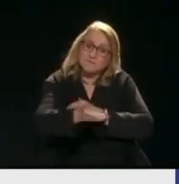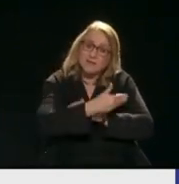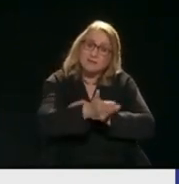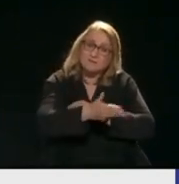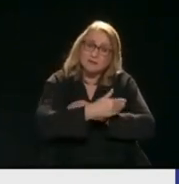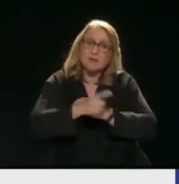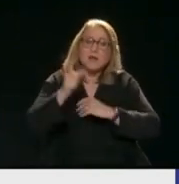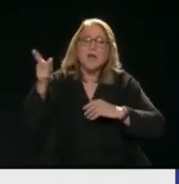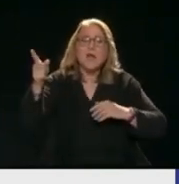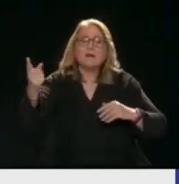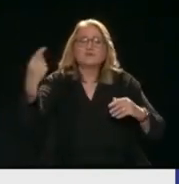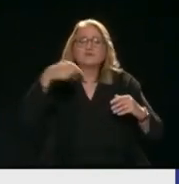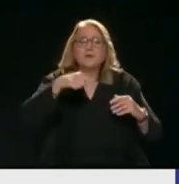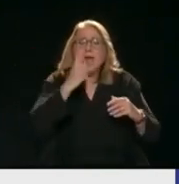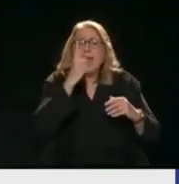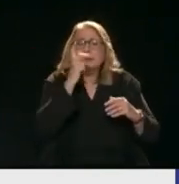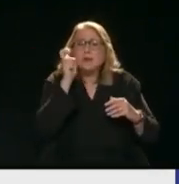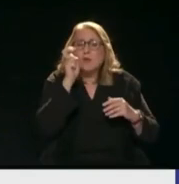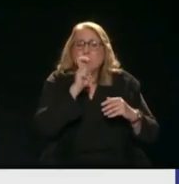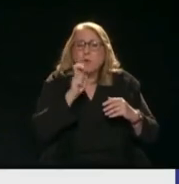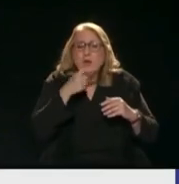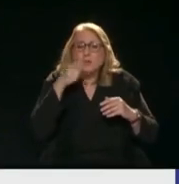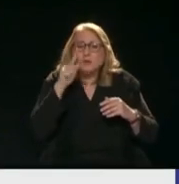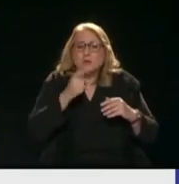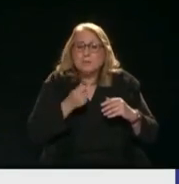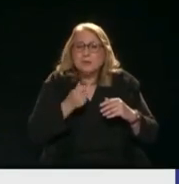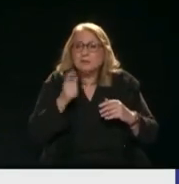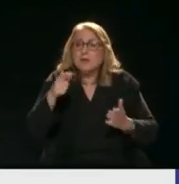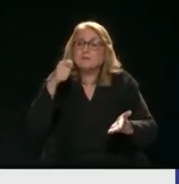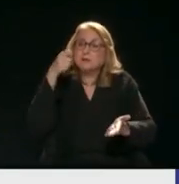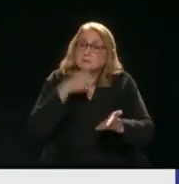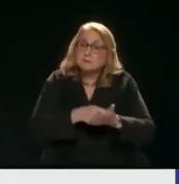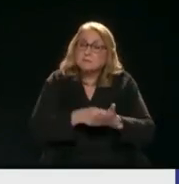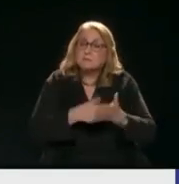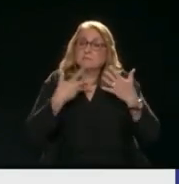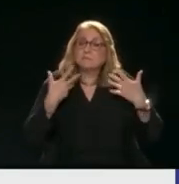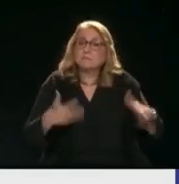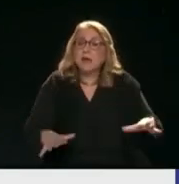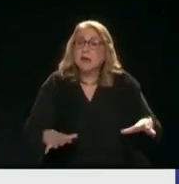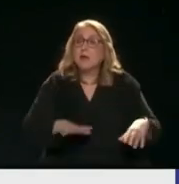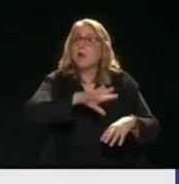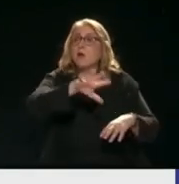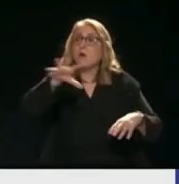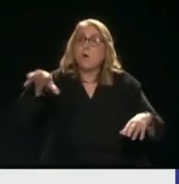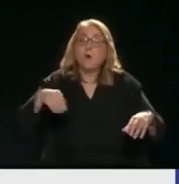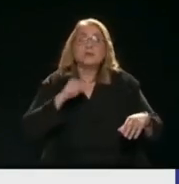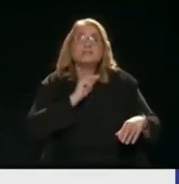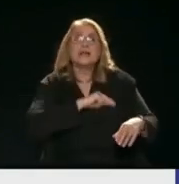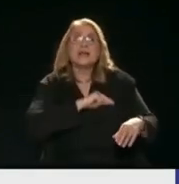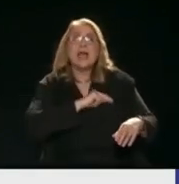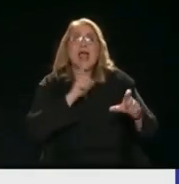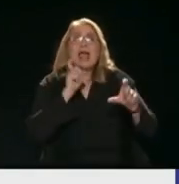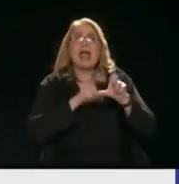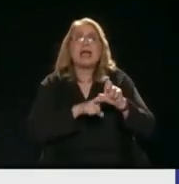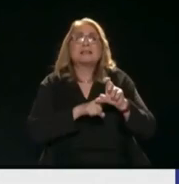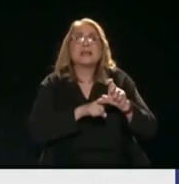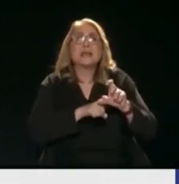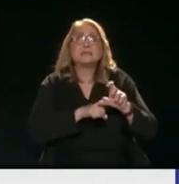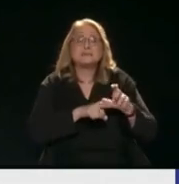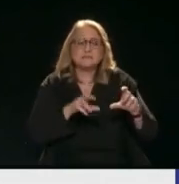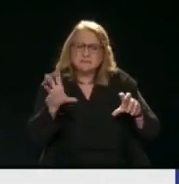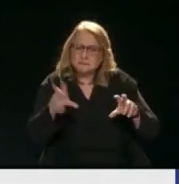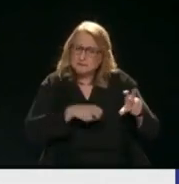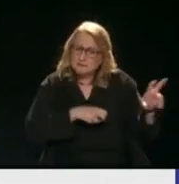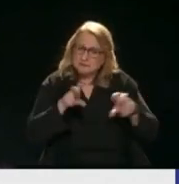έχει έξοδο να έρθει Όχι για ταξίδι Ούτε με πλοίο Είναι πληρωμένες Είναι μη κερδοσκοπικές τοχευμένες Που σου διαλύνουν την Ευρώπη